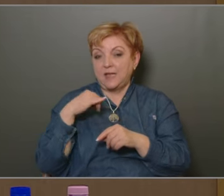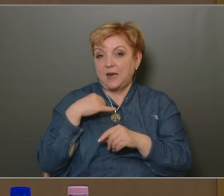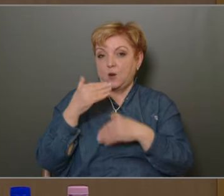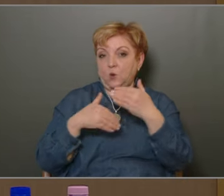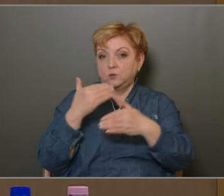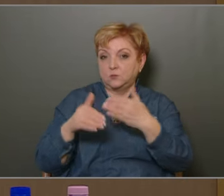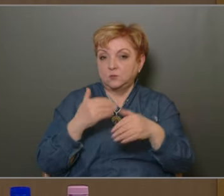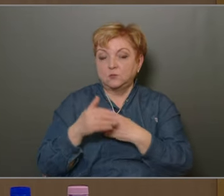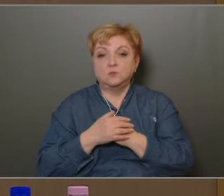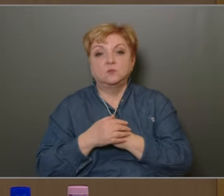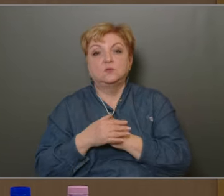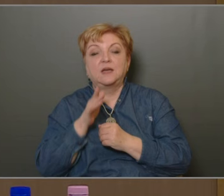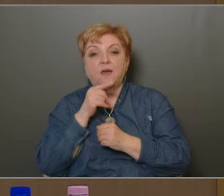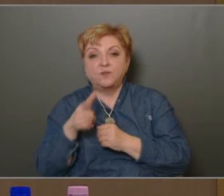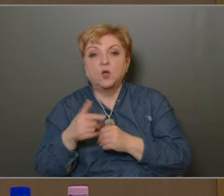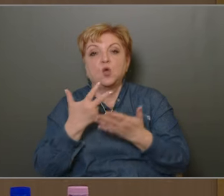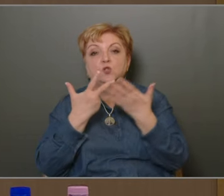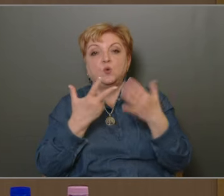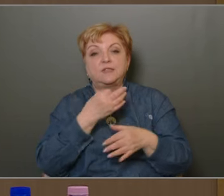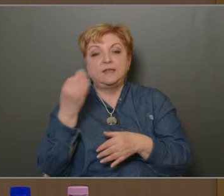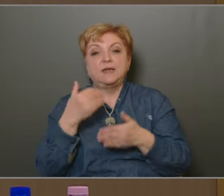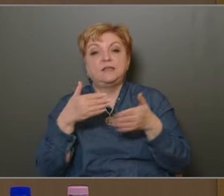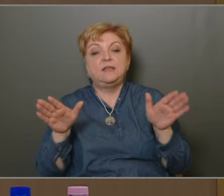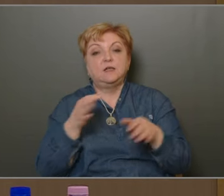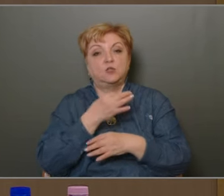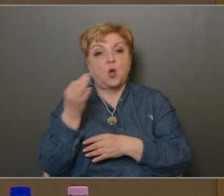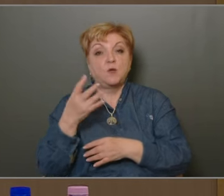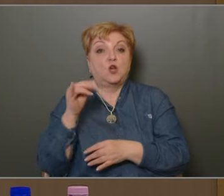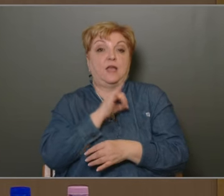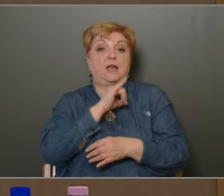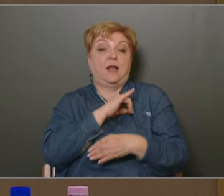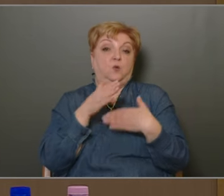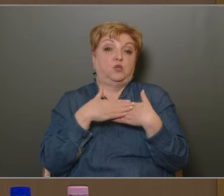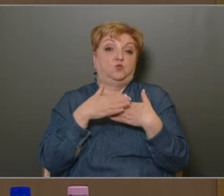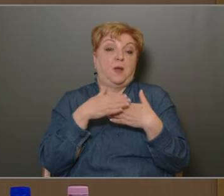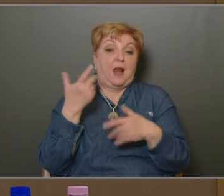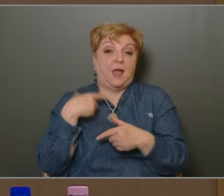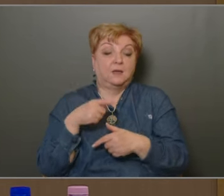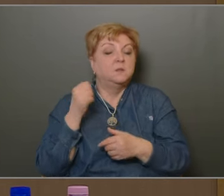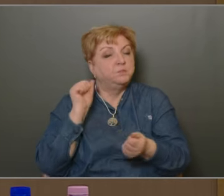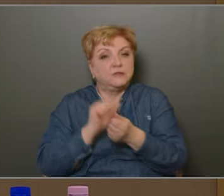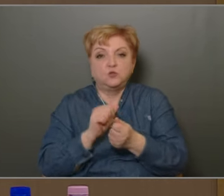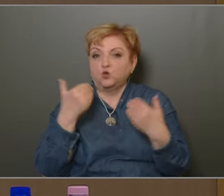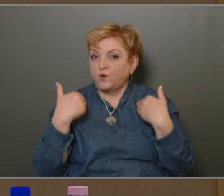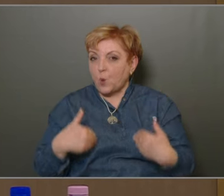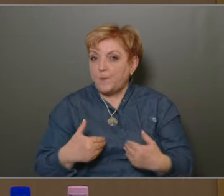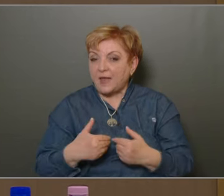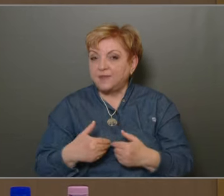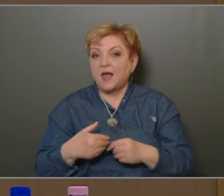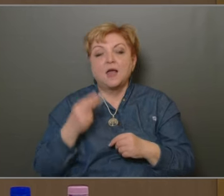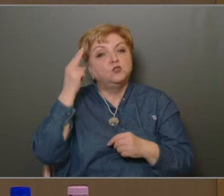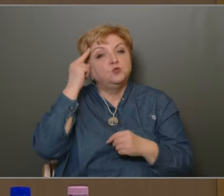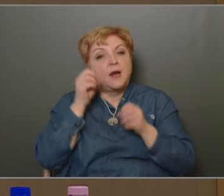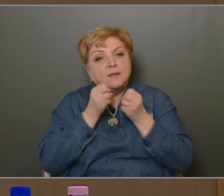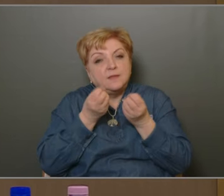délelőtt zajlott a KEF 8. nyílt napja, amely nagy érdeklődés mellett zajlott, és biztos vagyok benne, hogy az